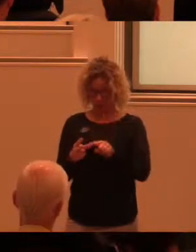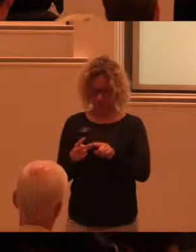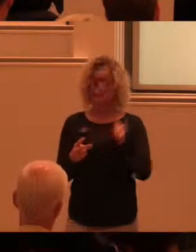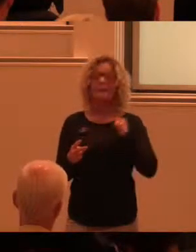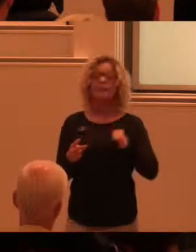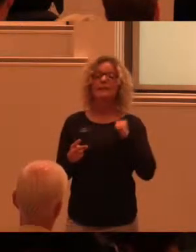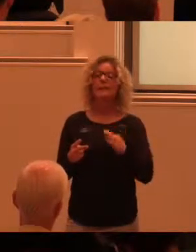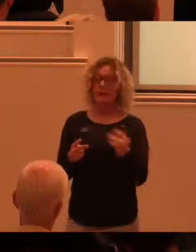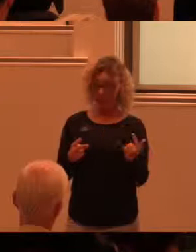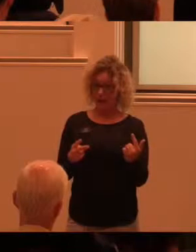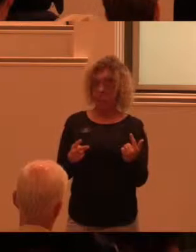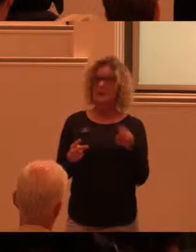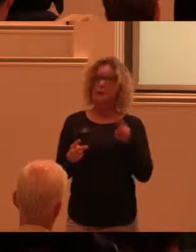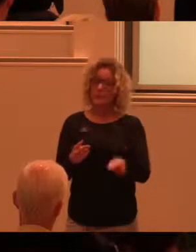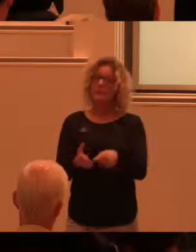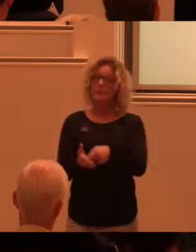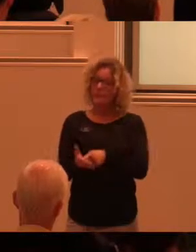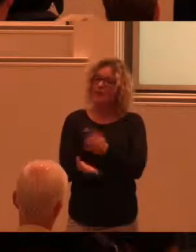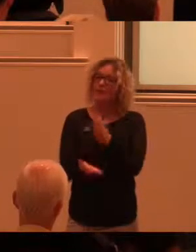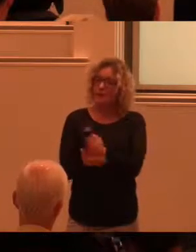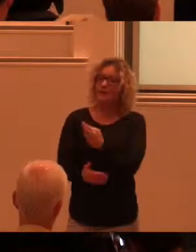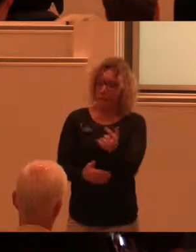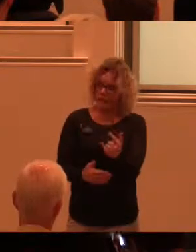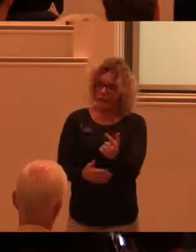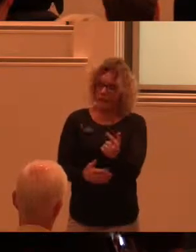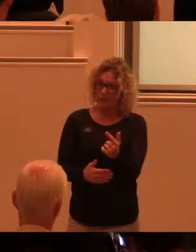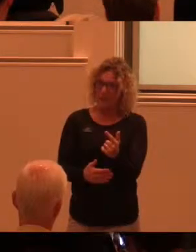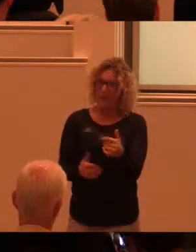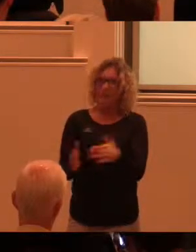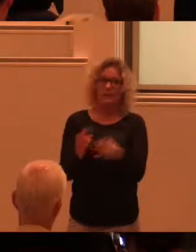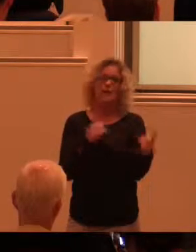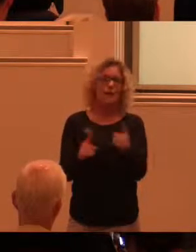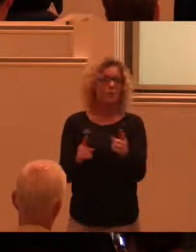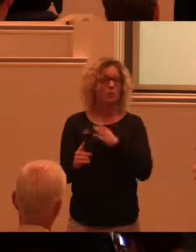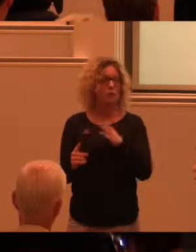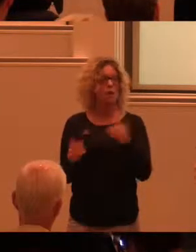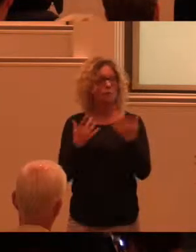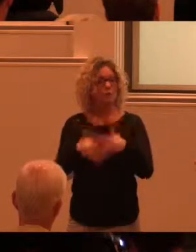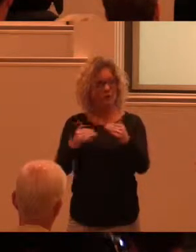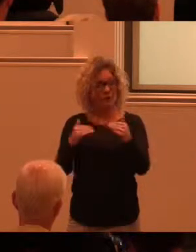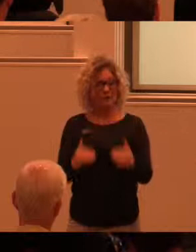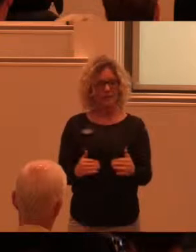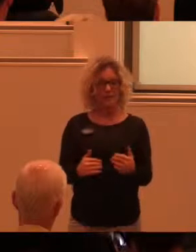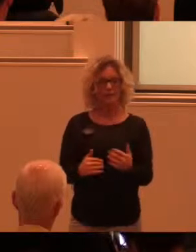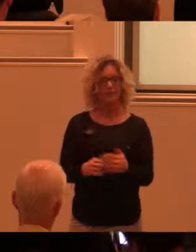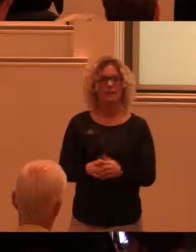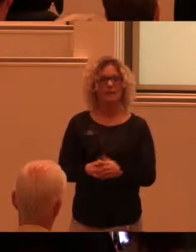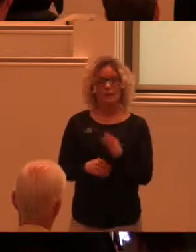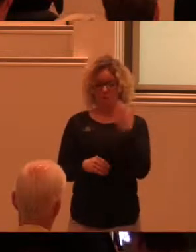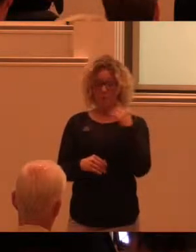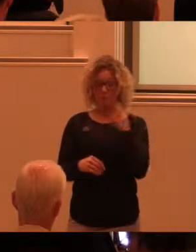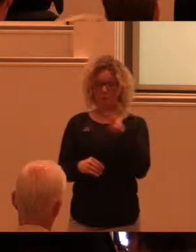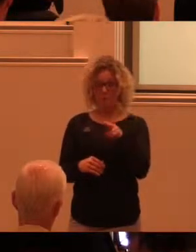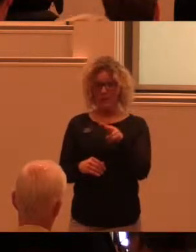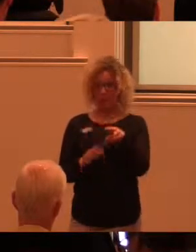tillgänglighet är en specifik rättighet för personer med funktionsnedsättning. Många av oss reflekterade över när konventionen kom.